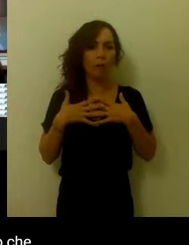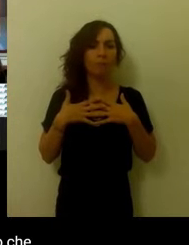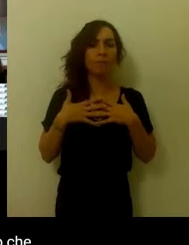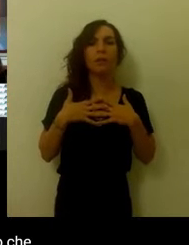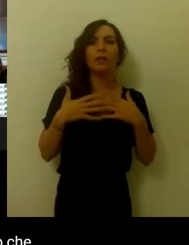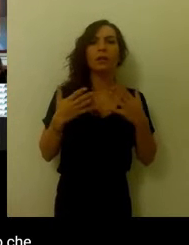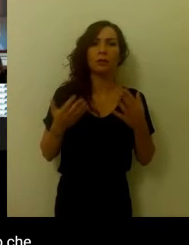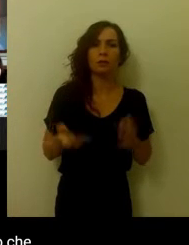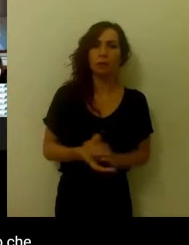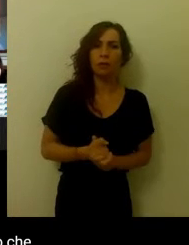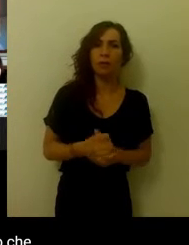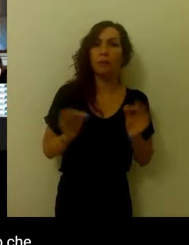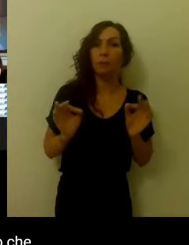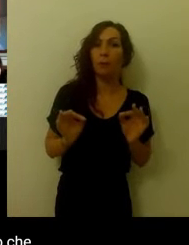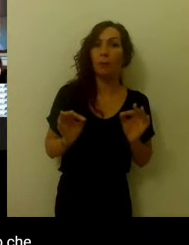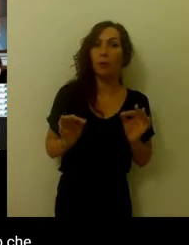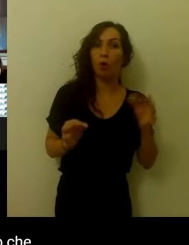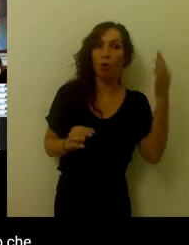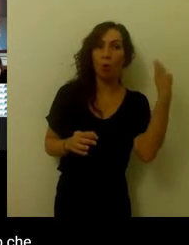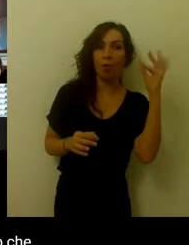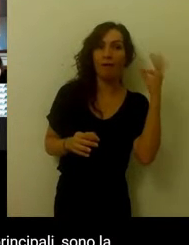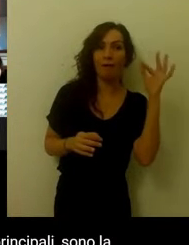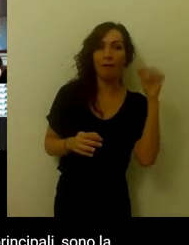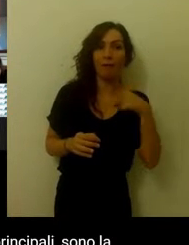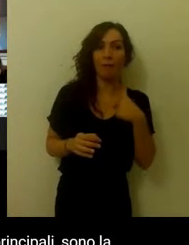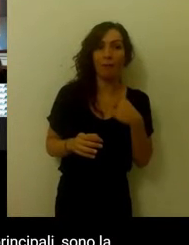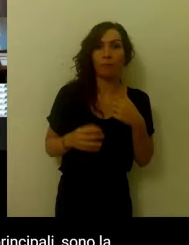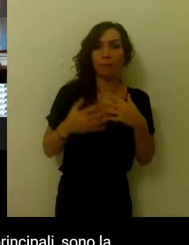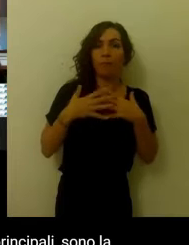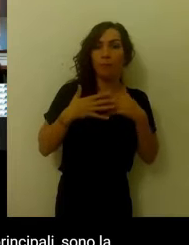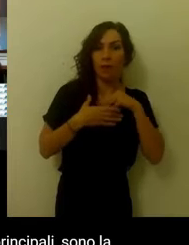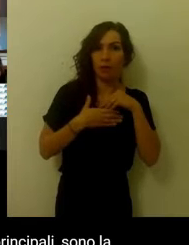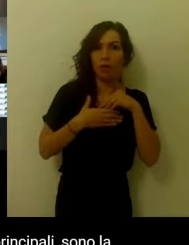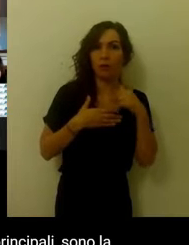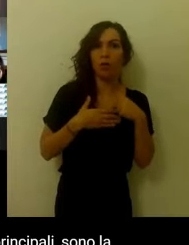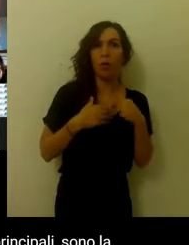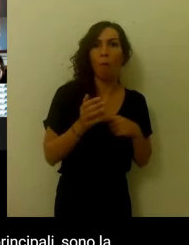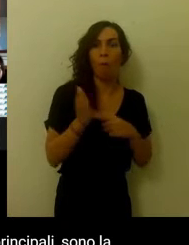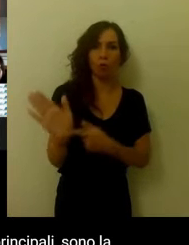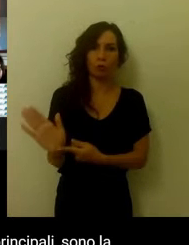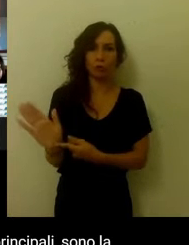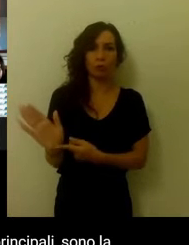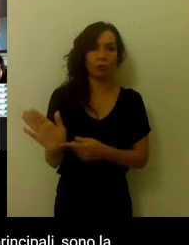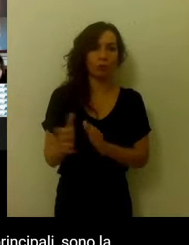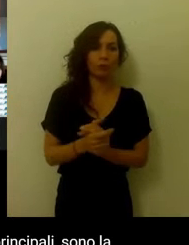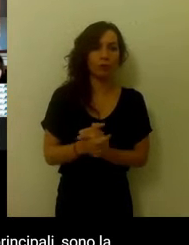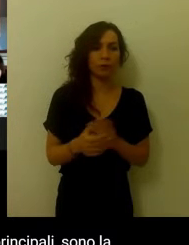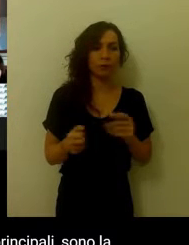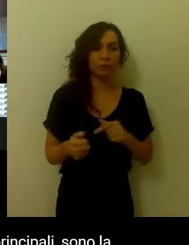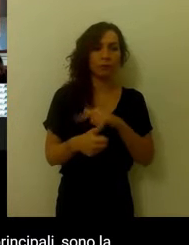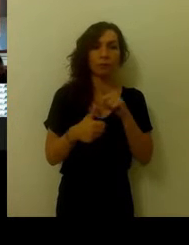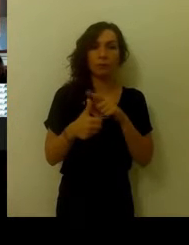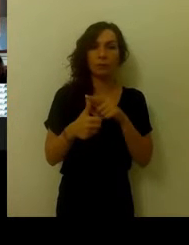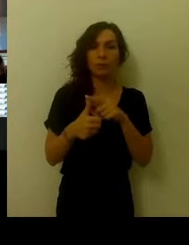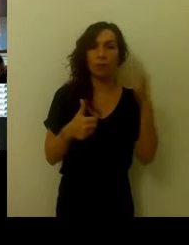di ruoli e di attributi che riteniamo che costituiscono il nostro sé. Le tre caratteristiche principali